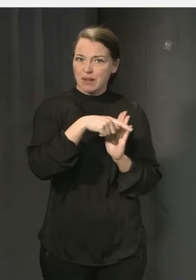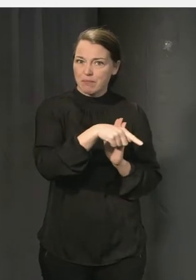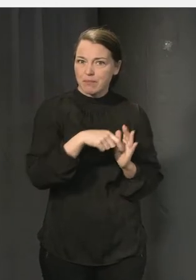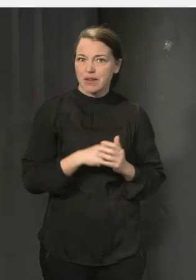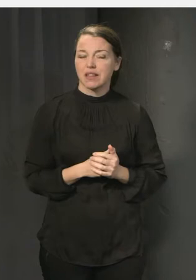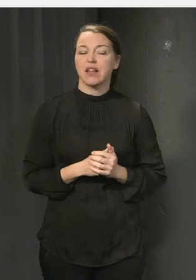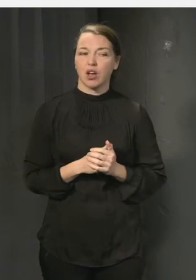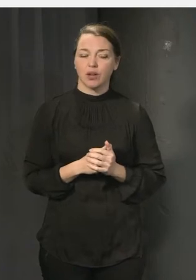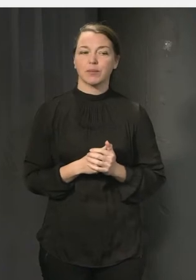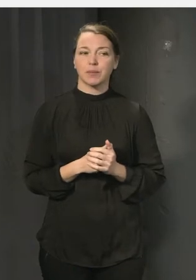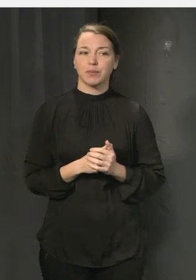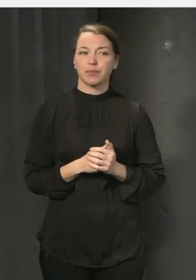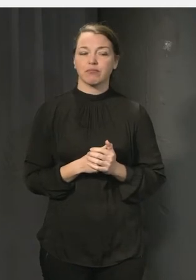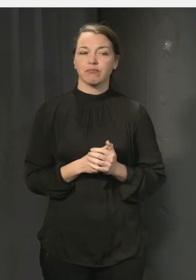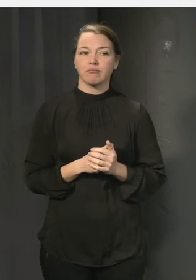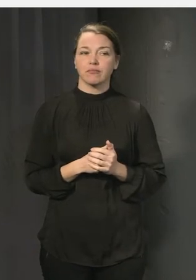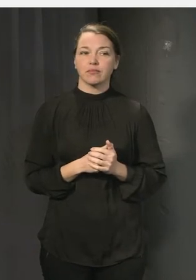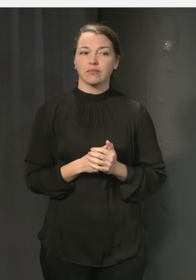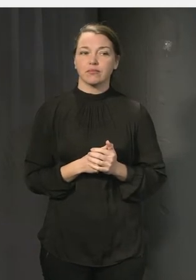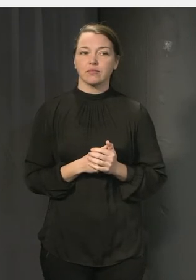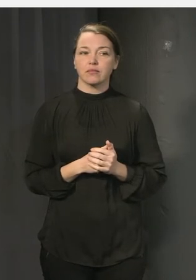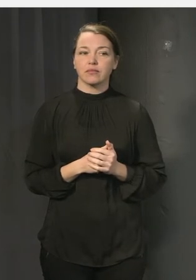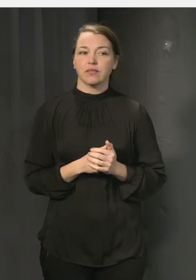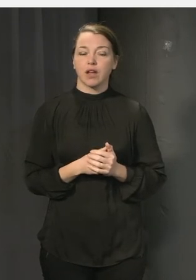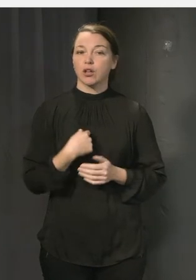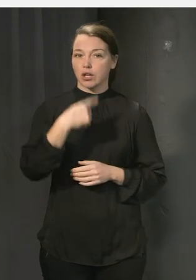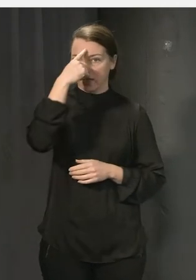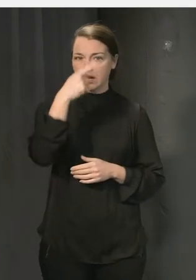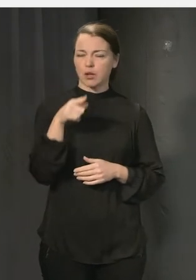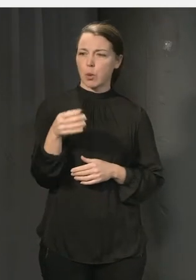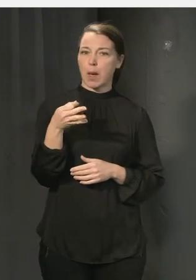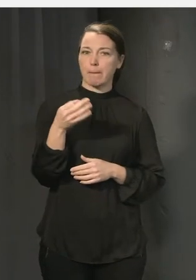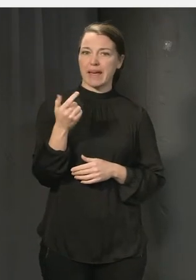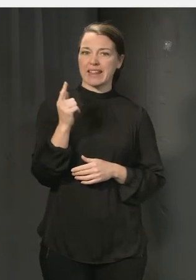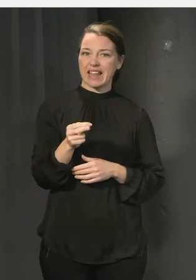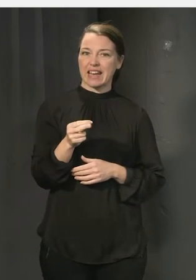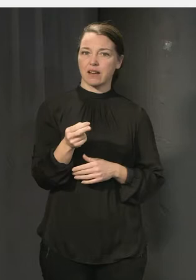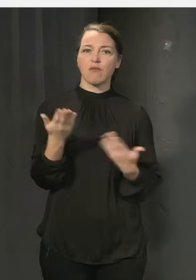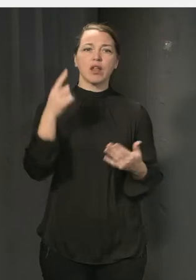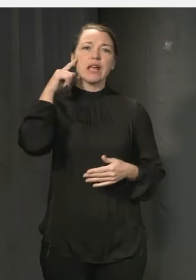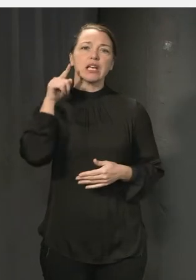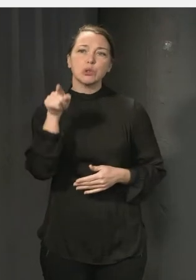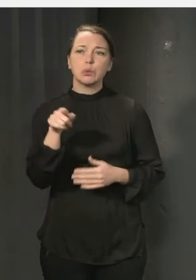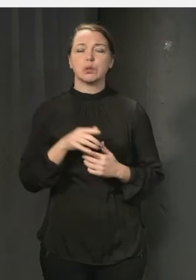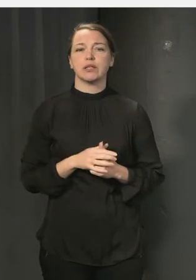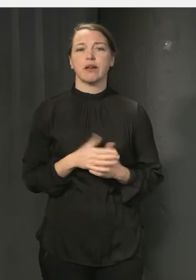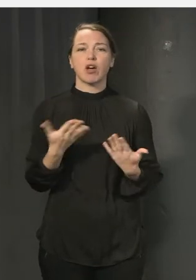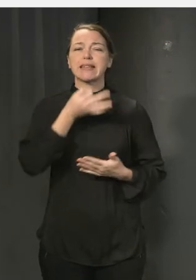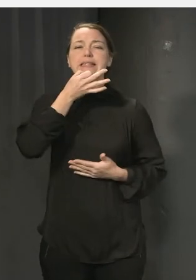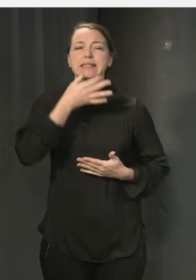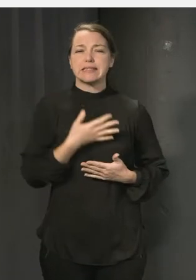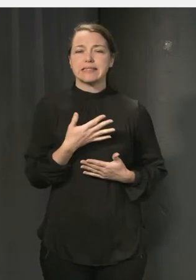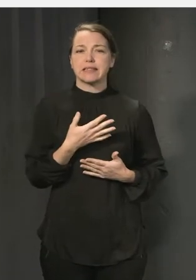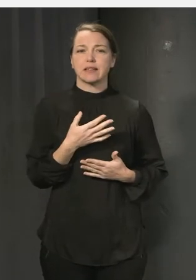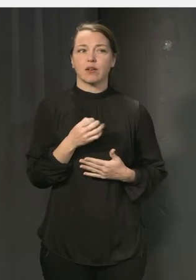jag tänker, vad tänker du Peter? Vad tänker du är liksom risken om man